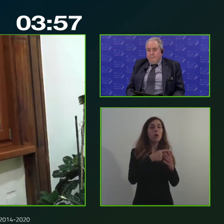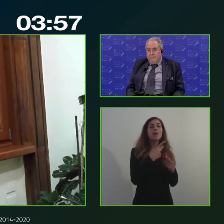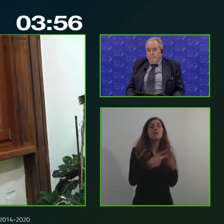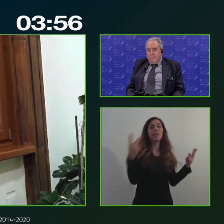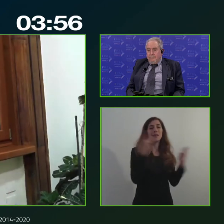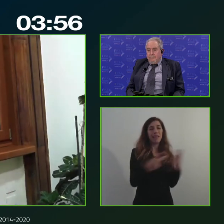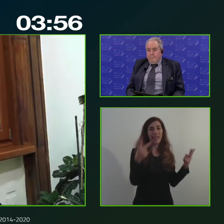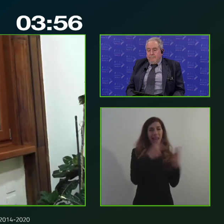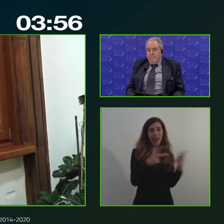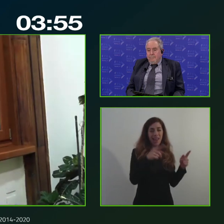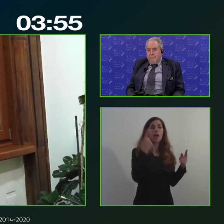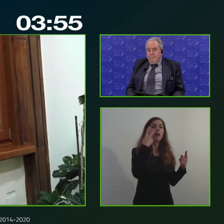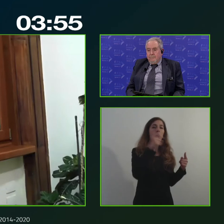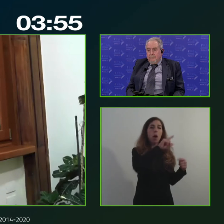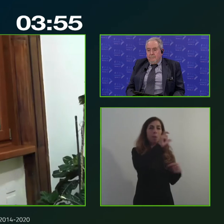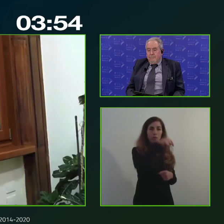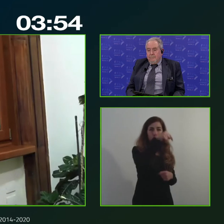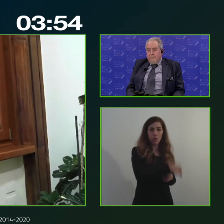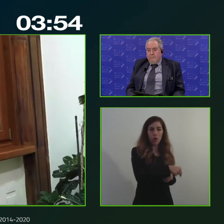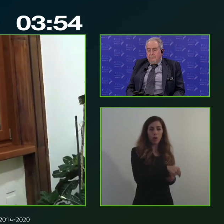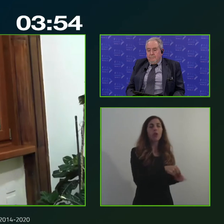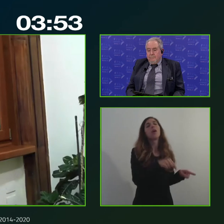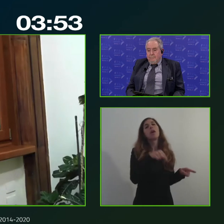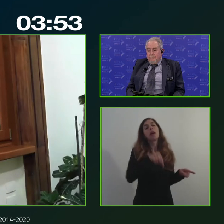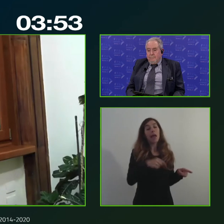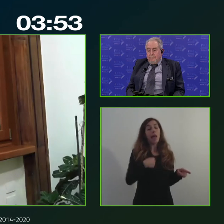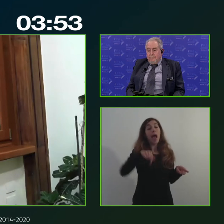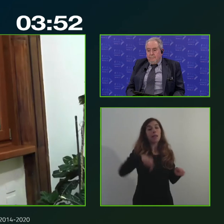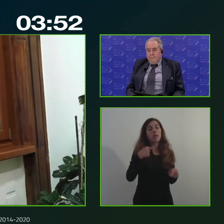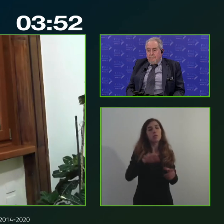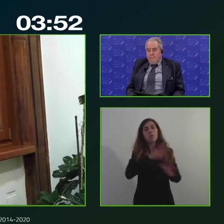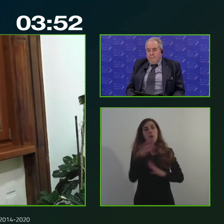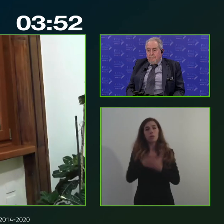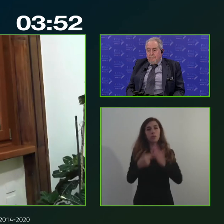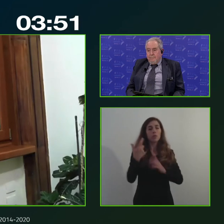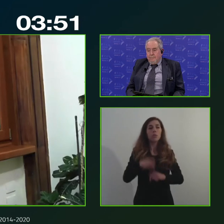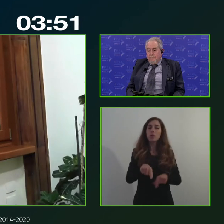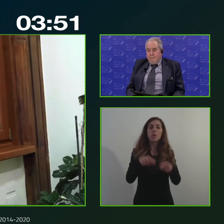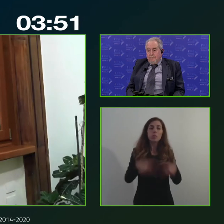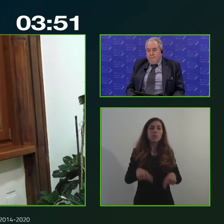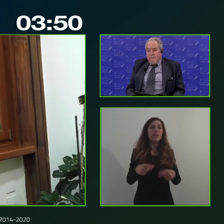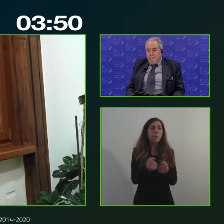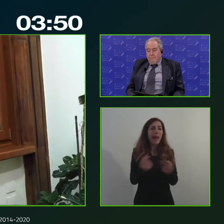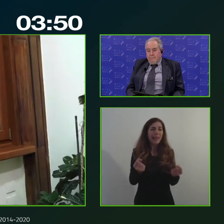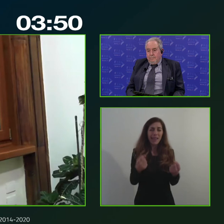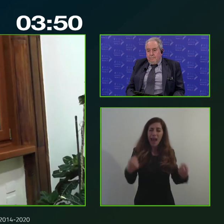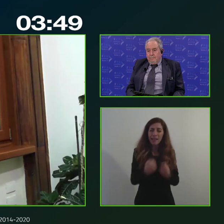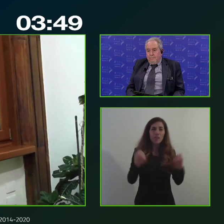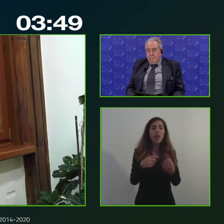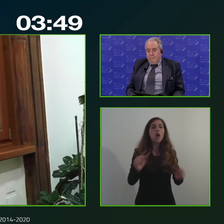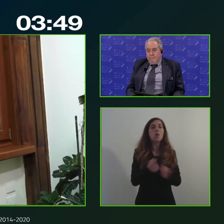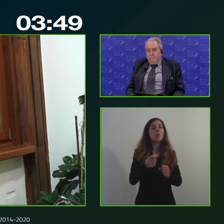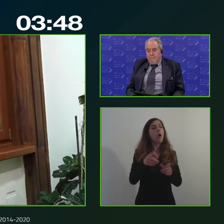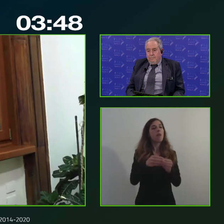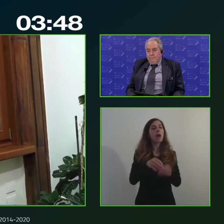attivando un altro progetto perché ci rendiamo conto che questa pratica che questa attività non può essere un'attività fatta a spot perché